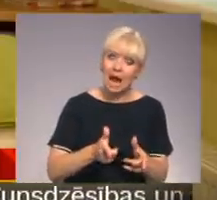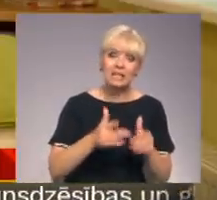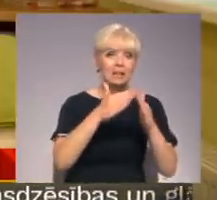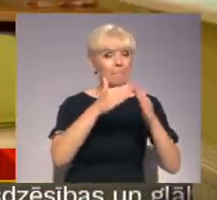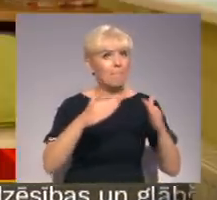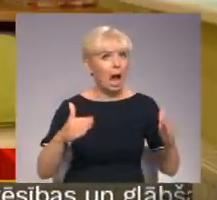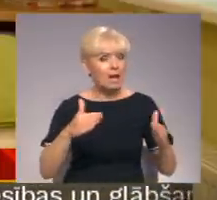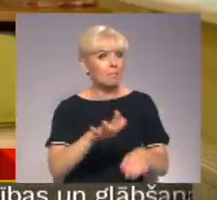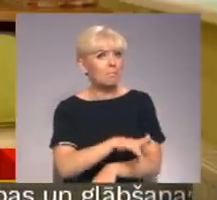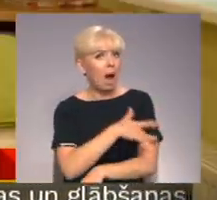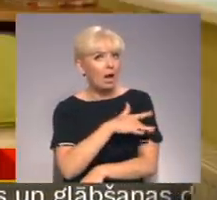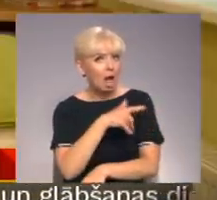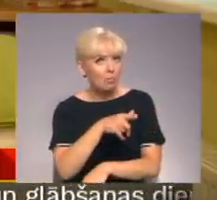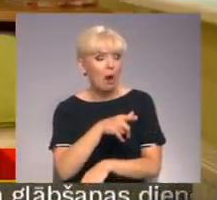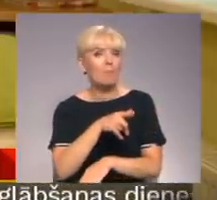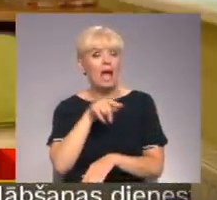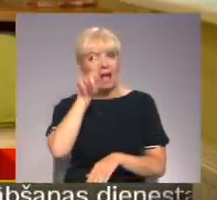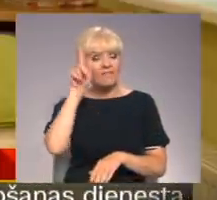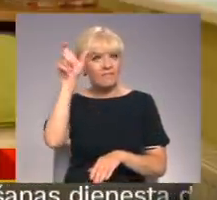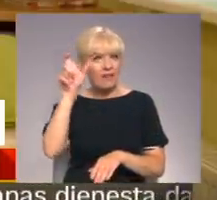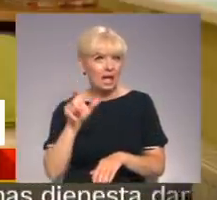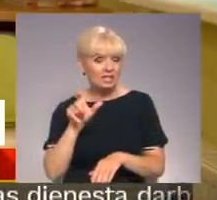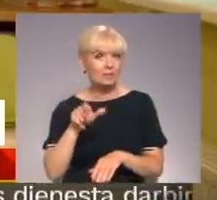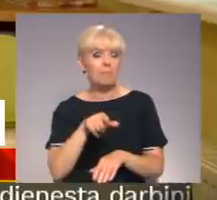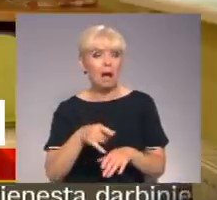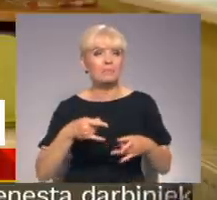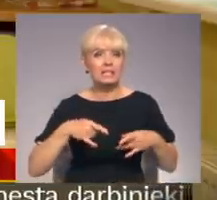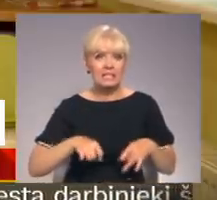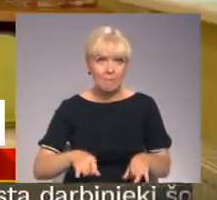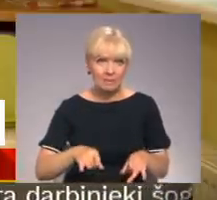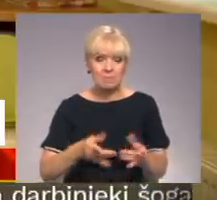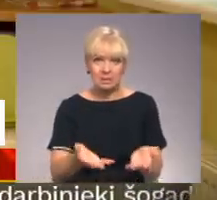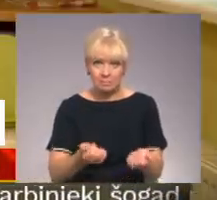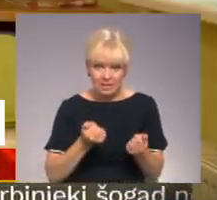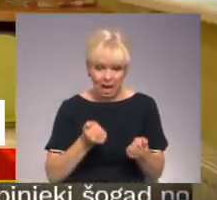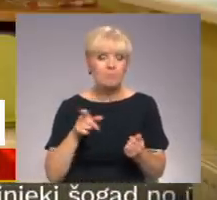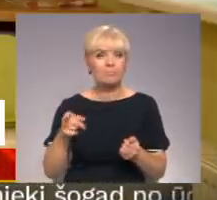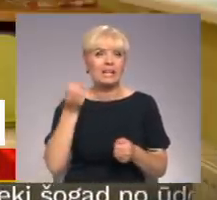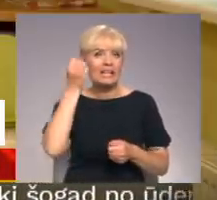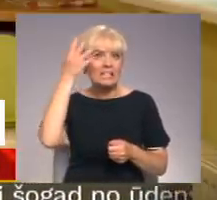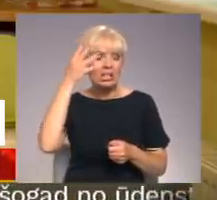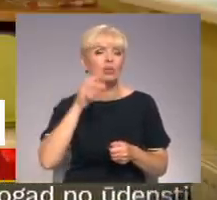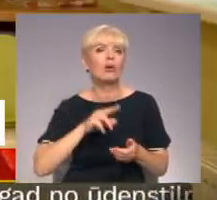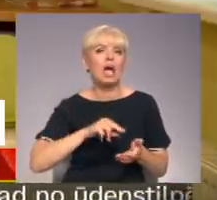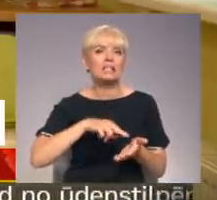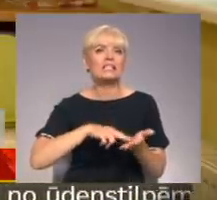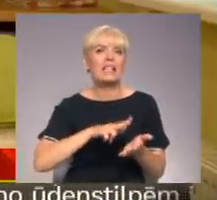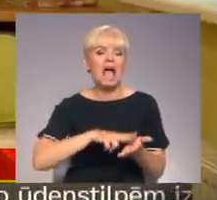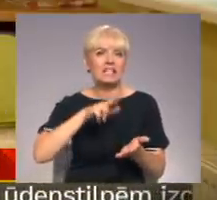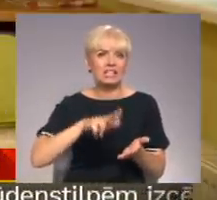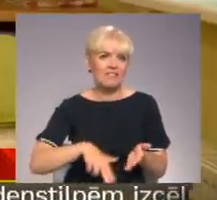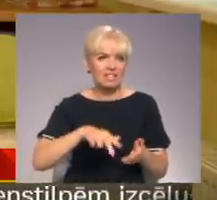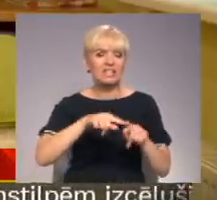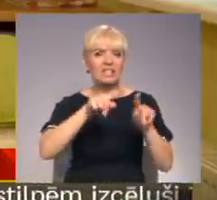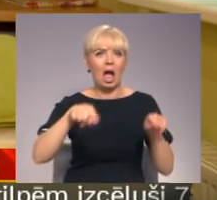pakalpojumu. Tās vecmātes, kas pieņem šīs dzemdības, viņas ir izglītotas, viņas ir certificētas, viņām ir arī liela stacionāra